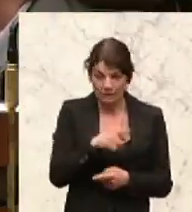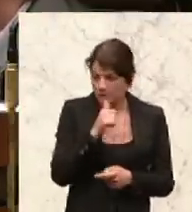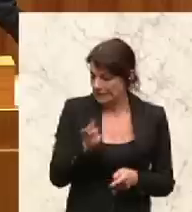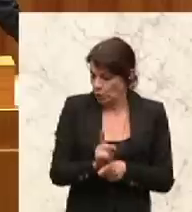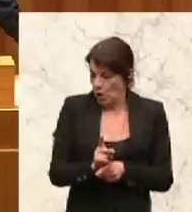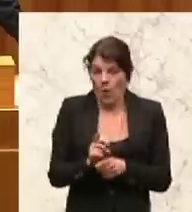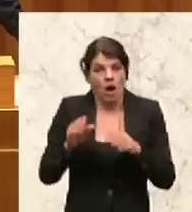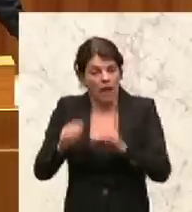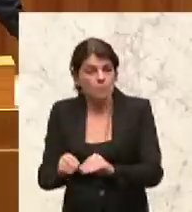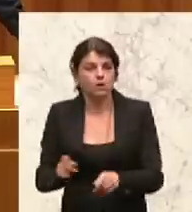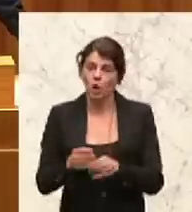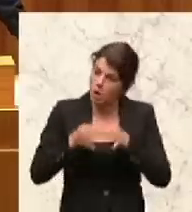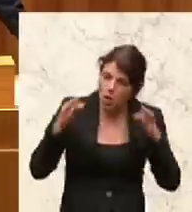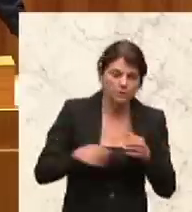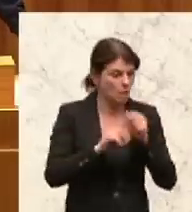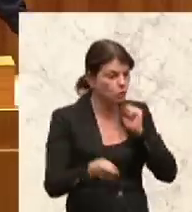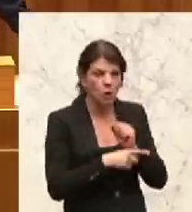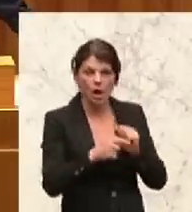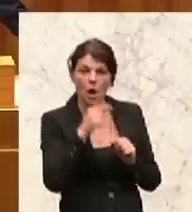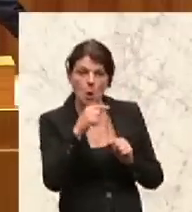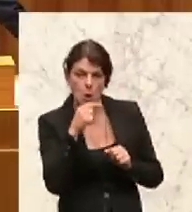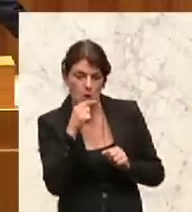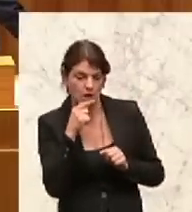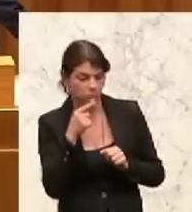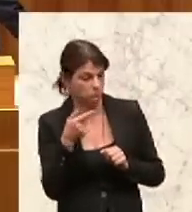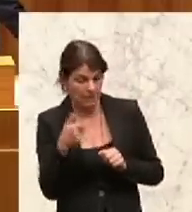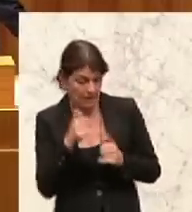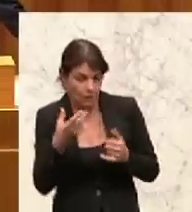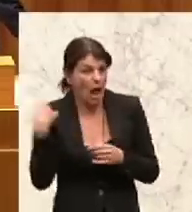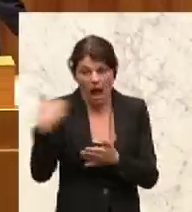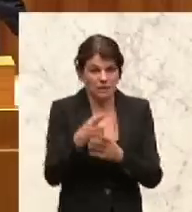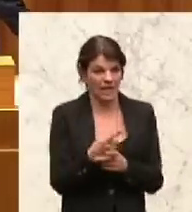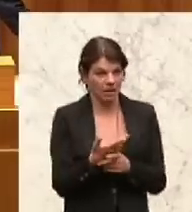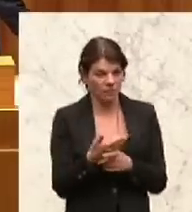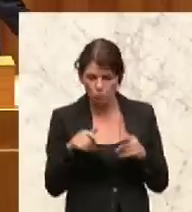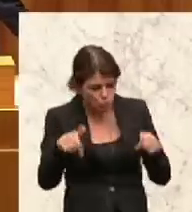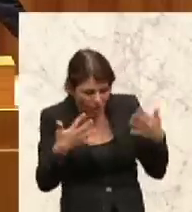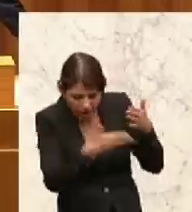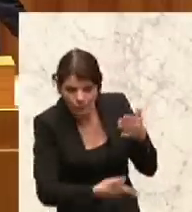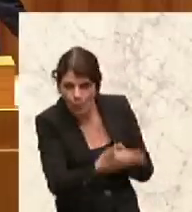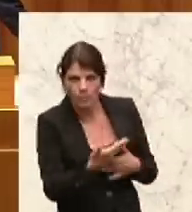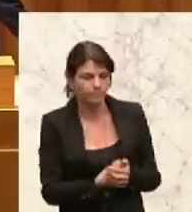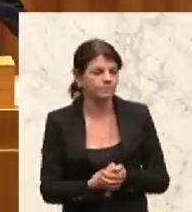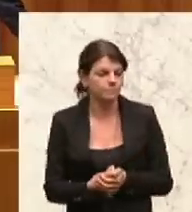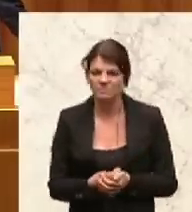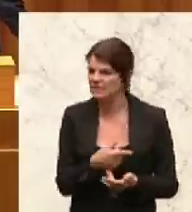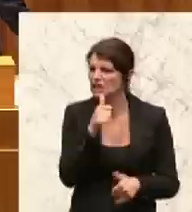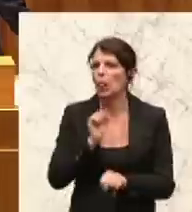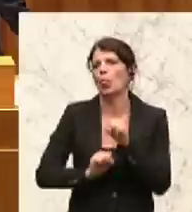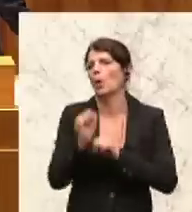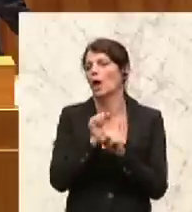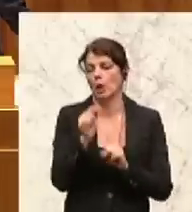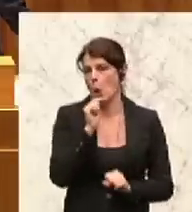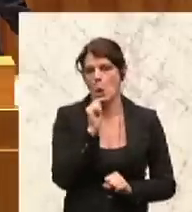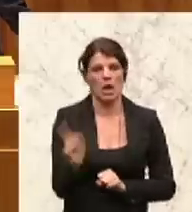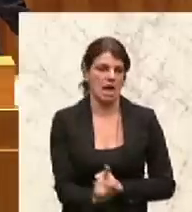größte Budgetlüge aller Zeiten. Und zwar ist das nicht irgendeine Notlüge, da kann man